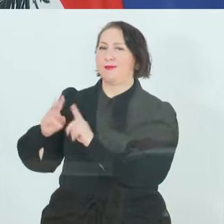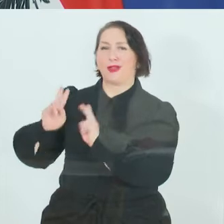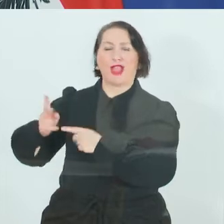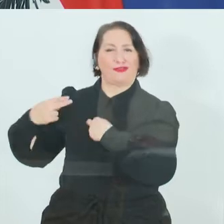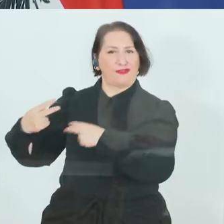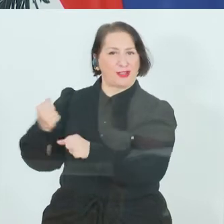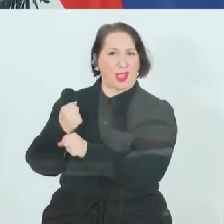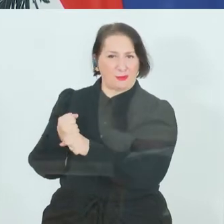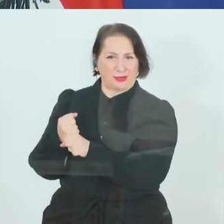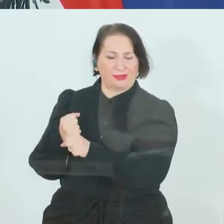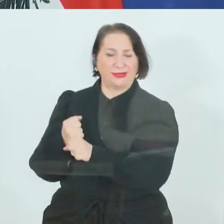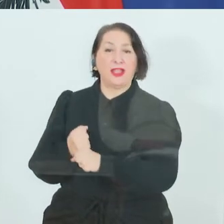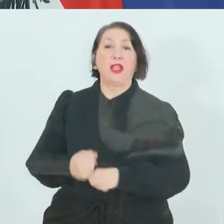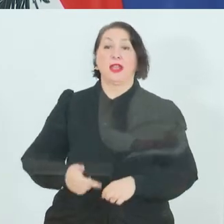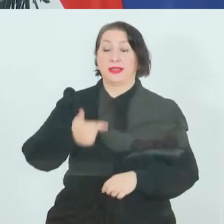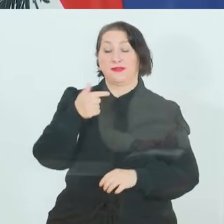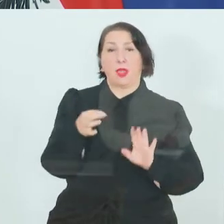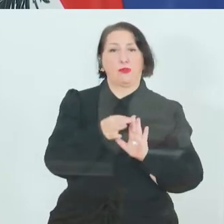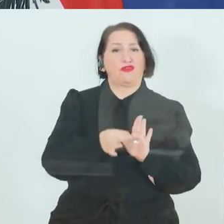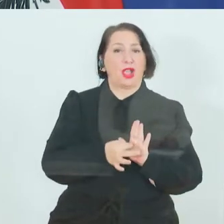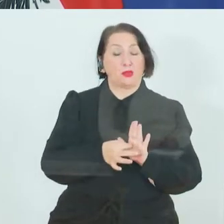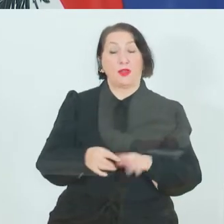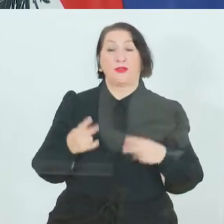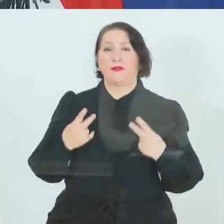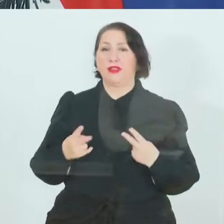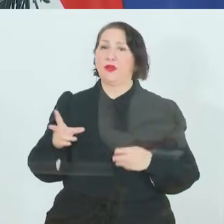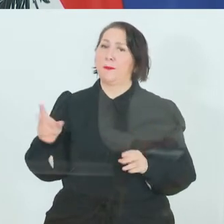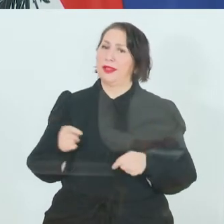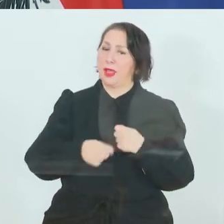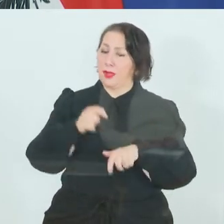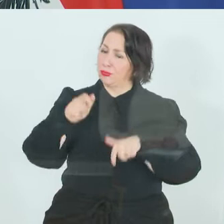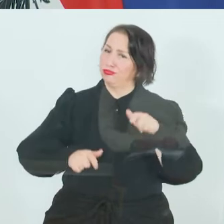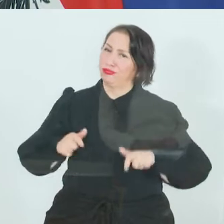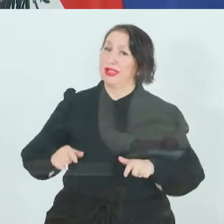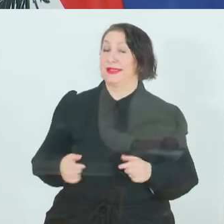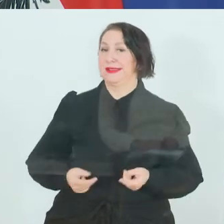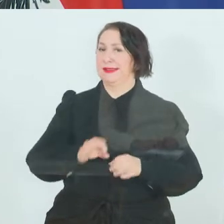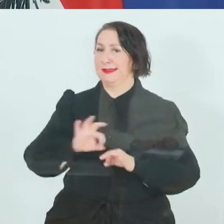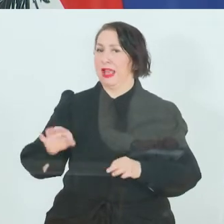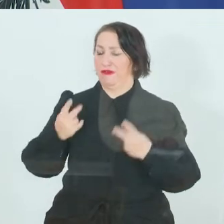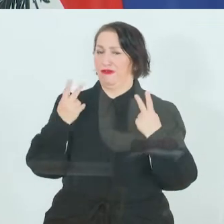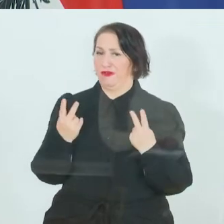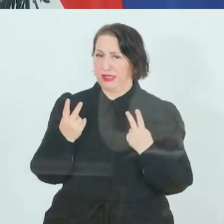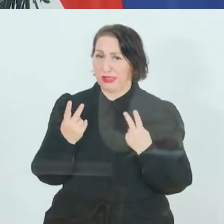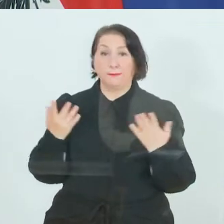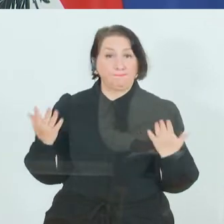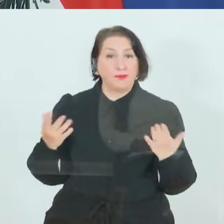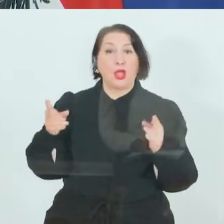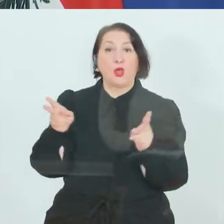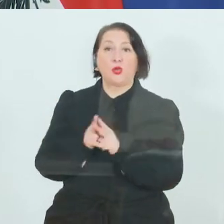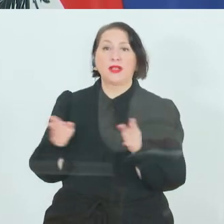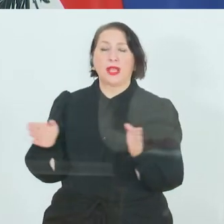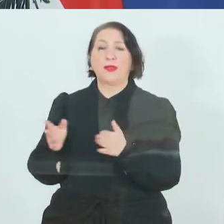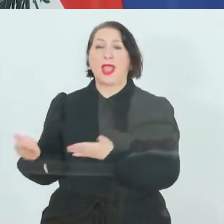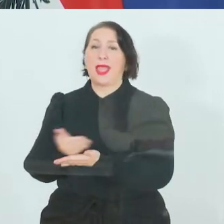Und zwei Faktoren sind hier für die Mitarbeiterinnen und Mitarbeiter von zentraler Bedeutung. Nämlich einerseits ist die Kurzarbeit Einkommen